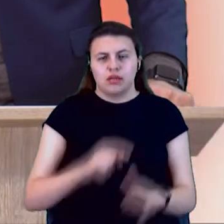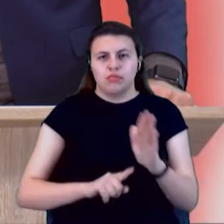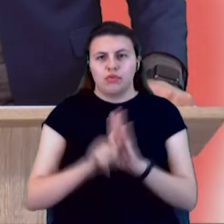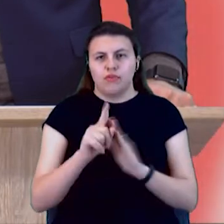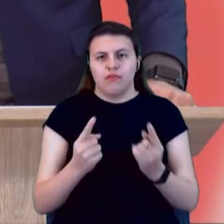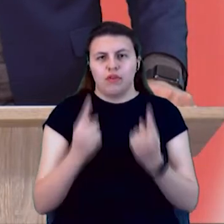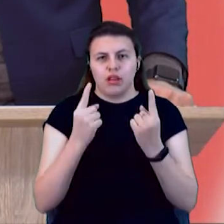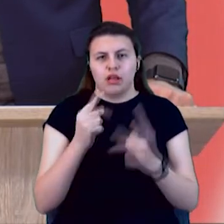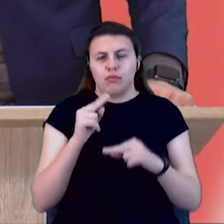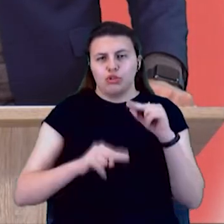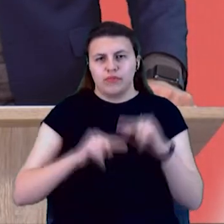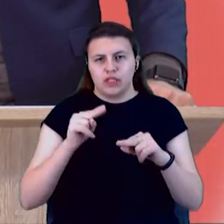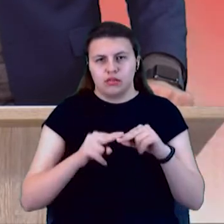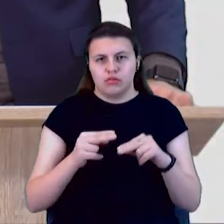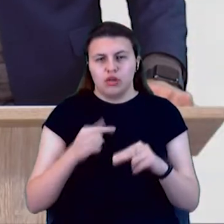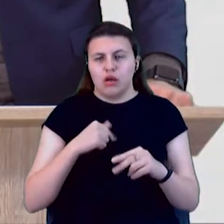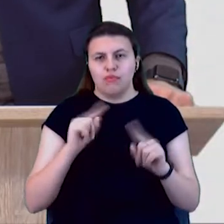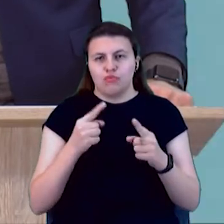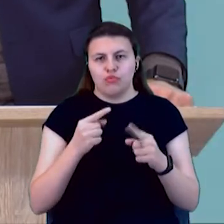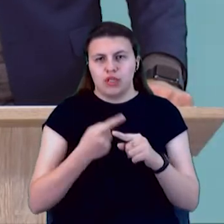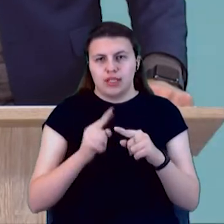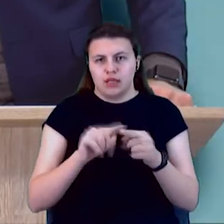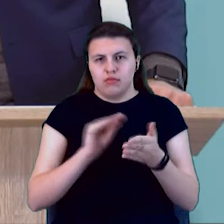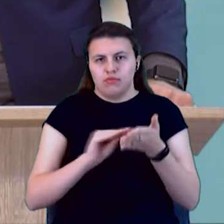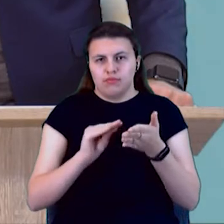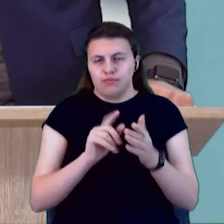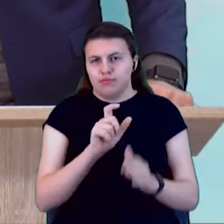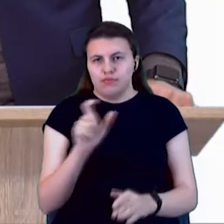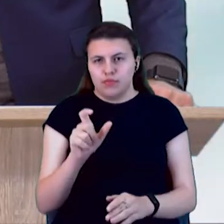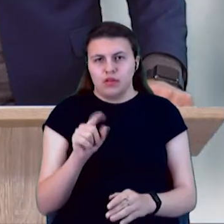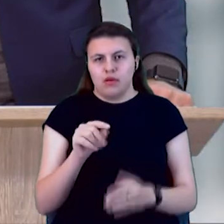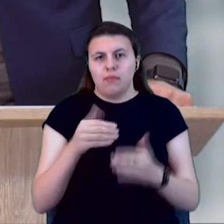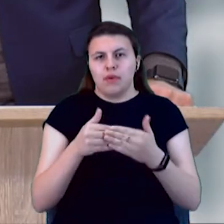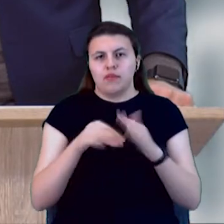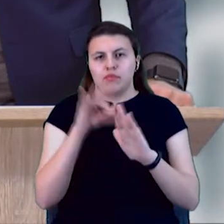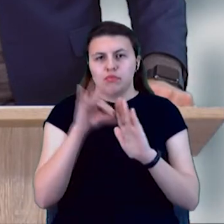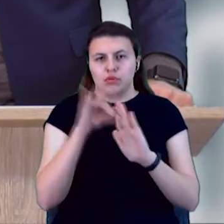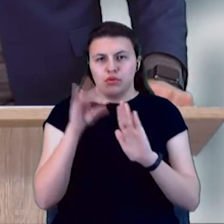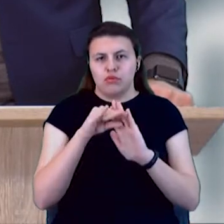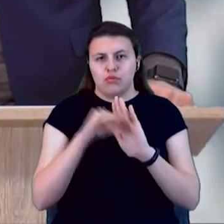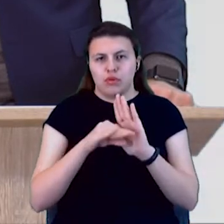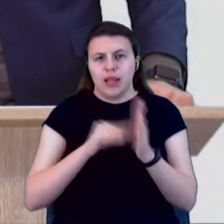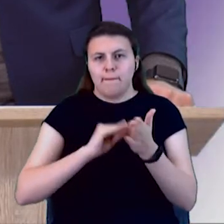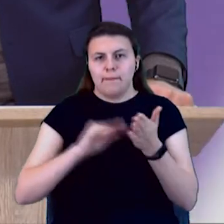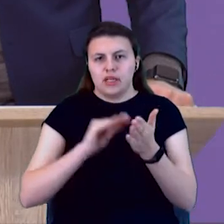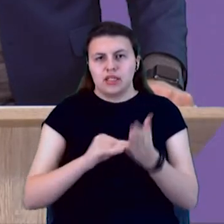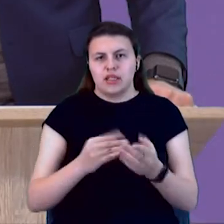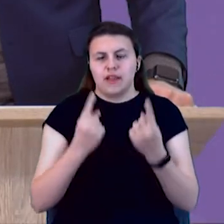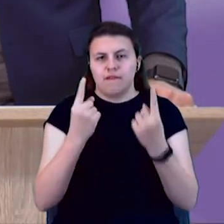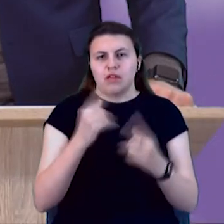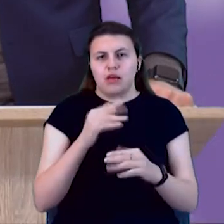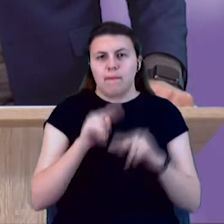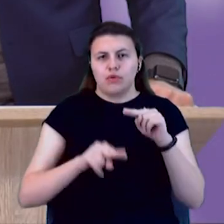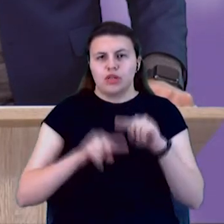процитував? Тому що у передвиборчій програмі, в партії, від якої ви балотуєтесь, написано, цитую, «Велике будівництво на